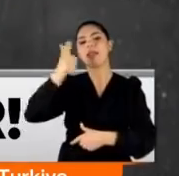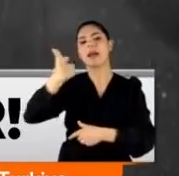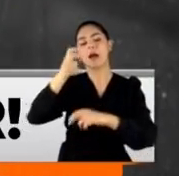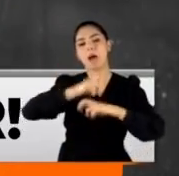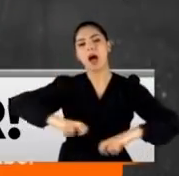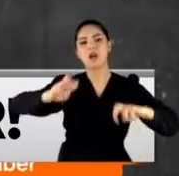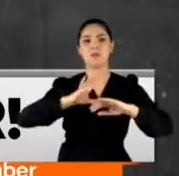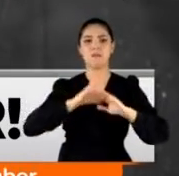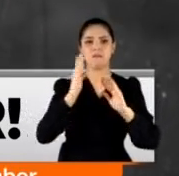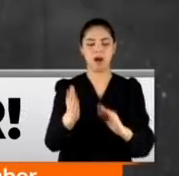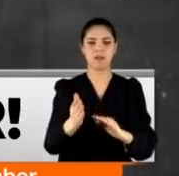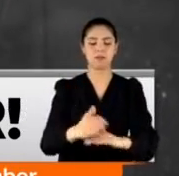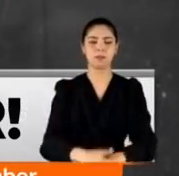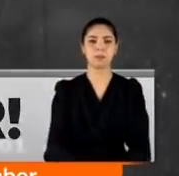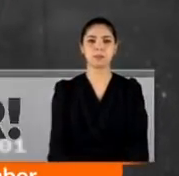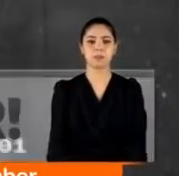alındı.